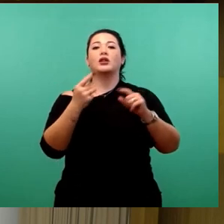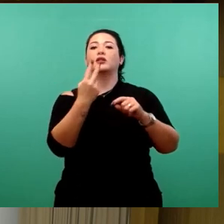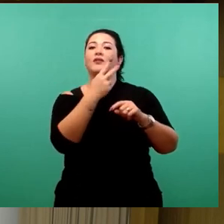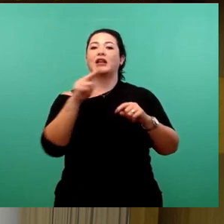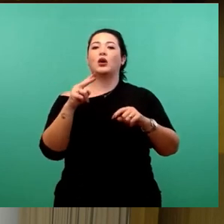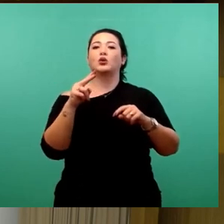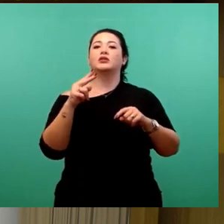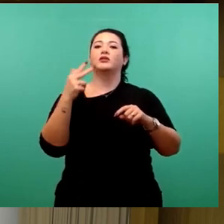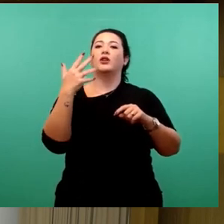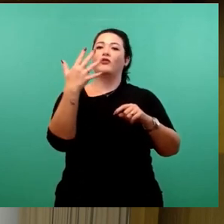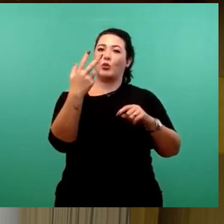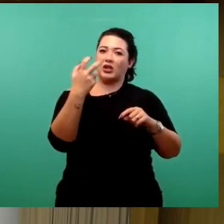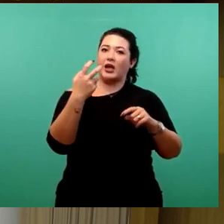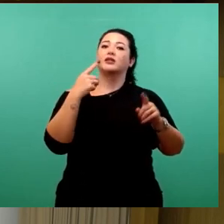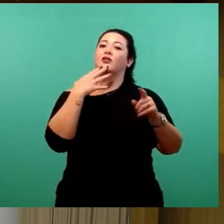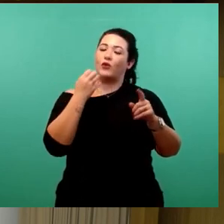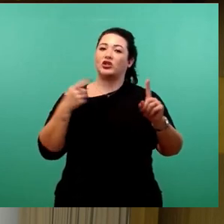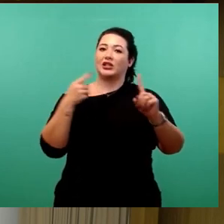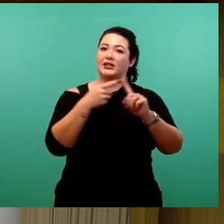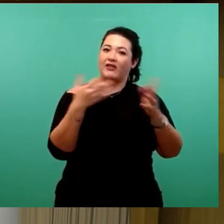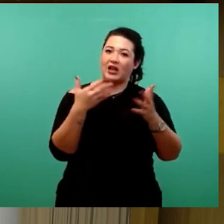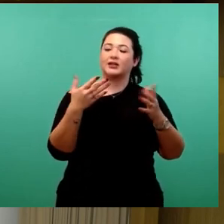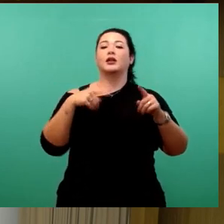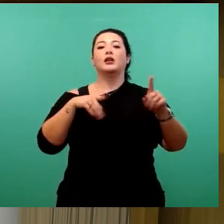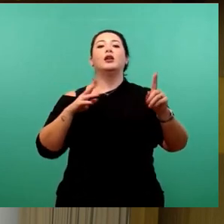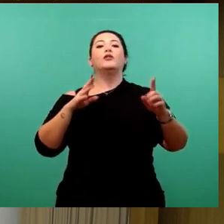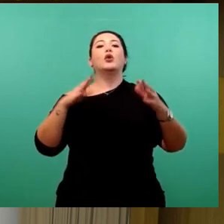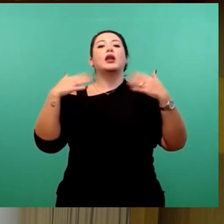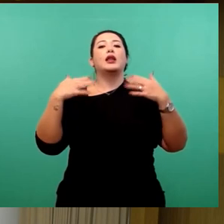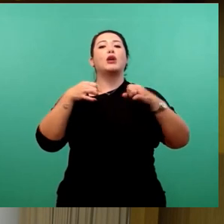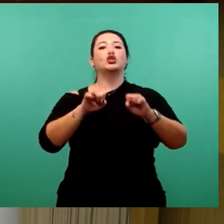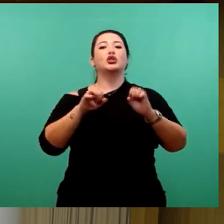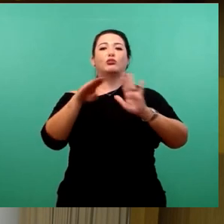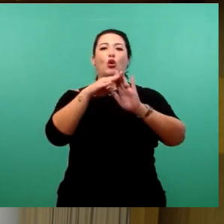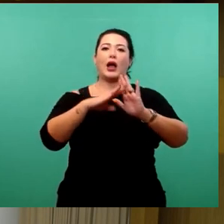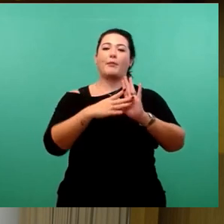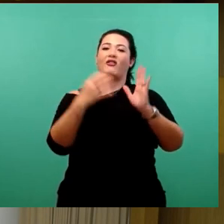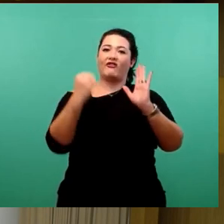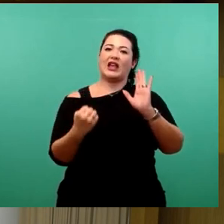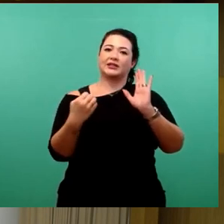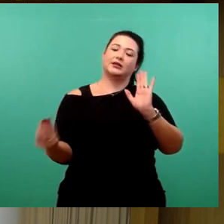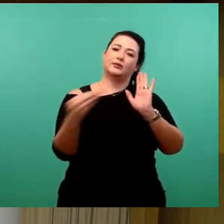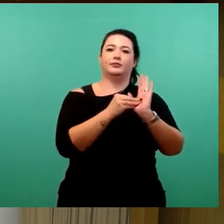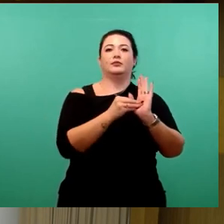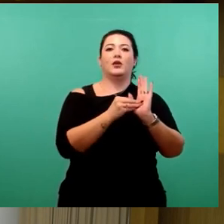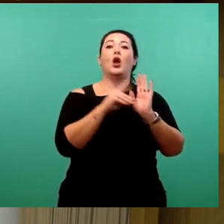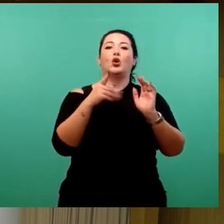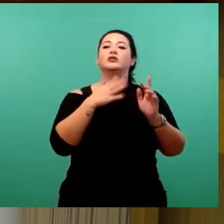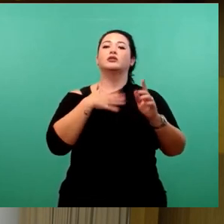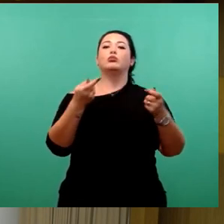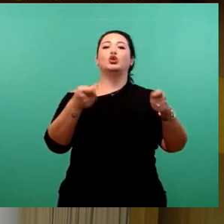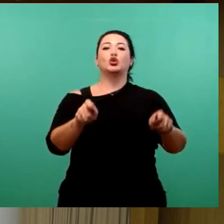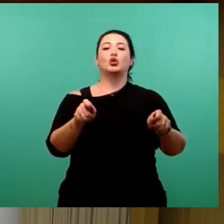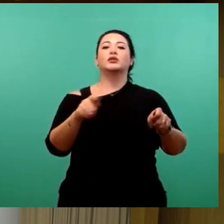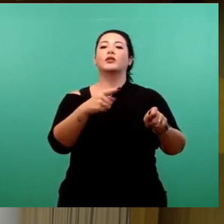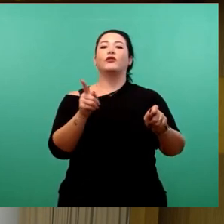Klimaneutralität anzustreben und in einem Klimaschutzprogramm zu verankern. Zweitens. Wir bekräftigen den Beschluss zum Ausbau des öffentlichen